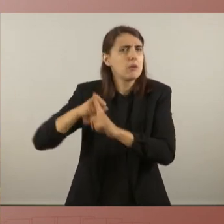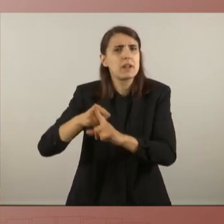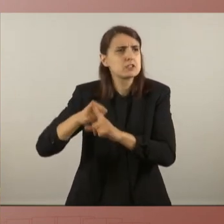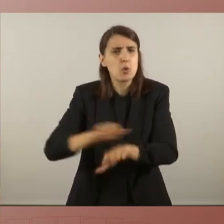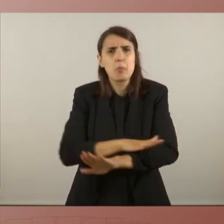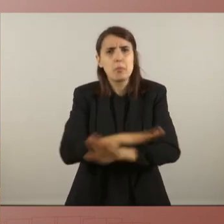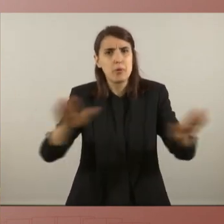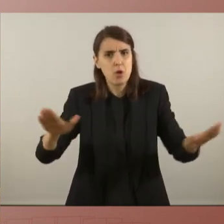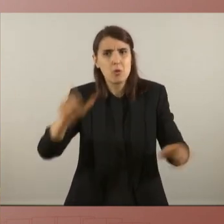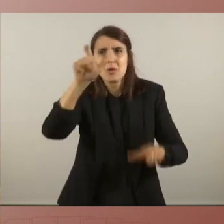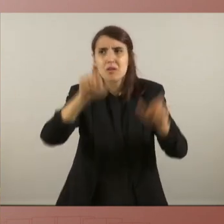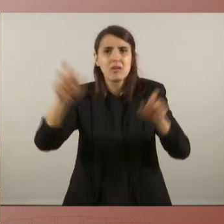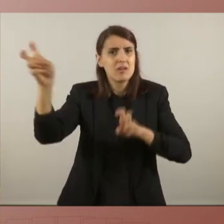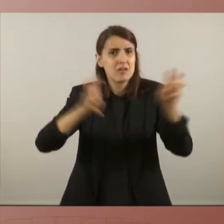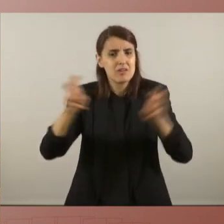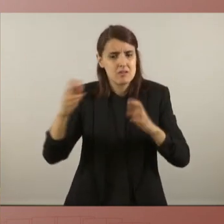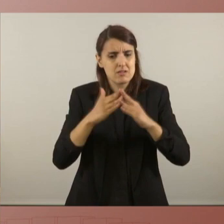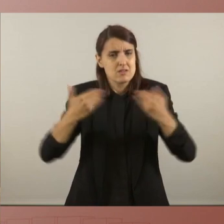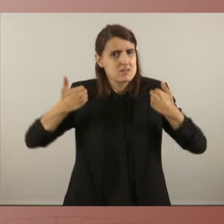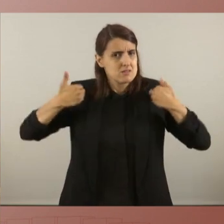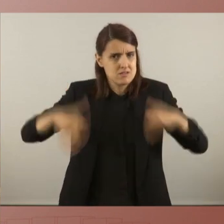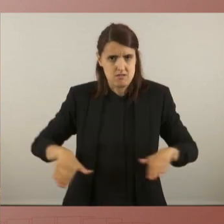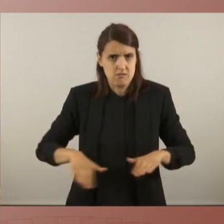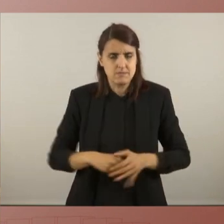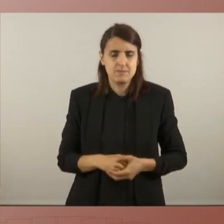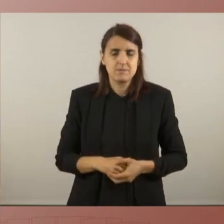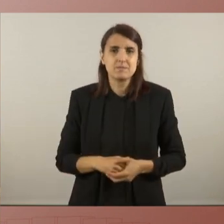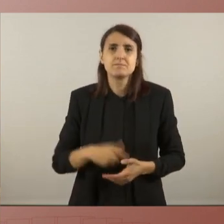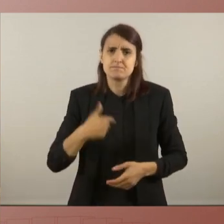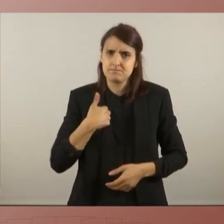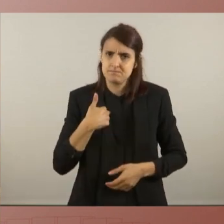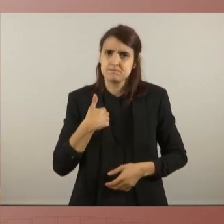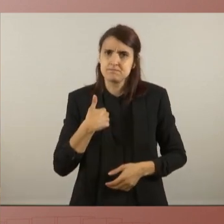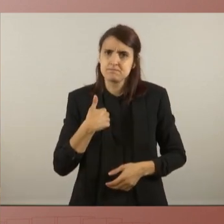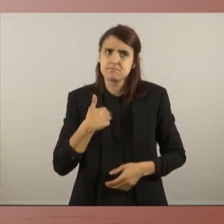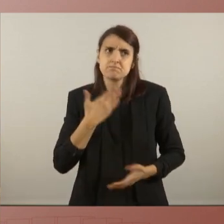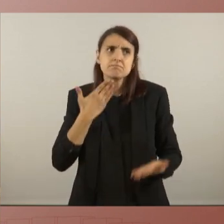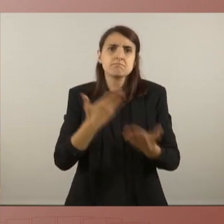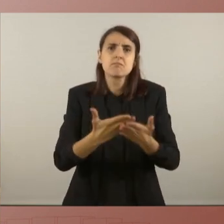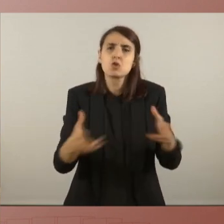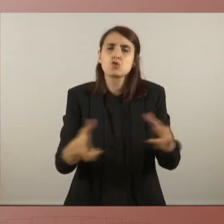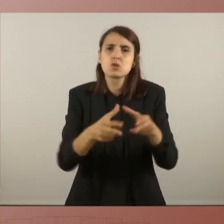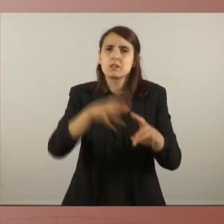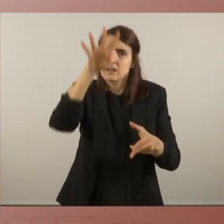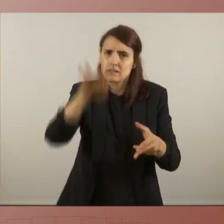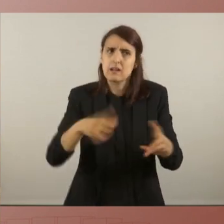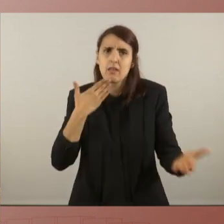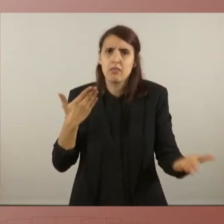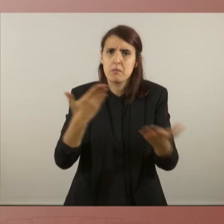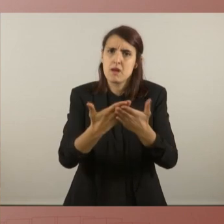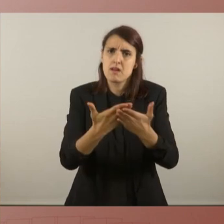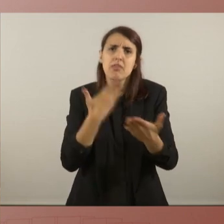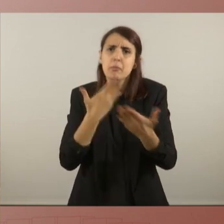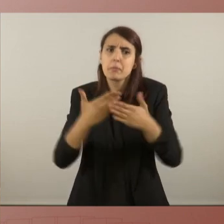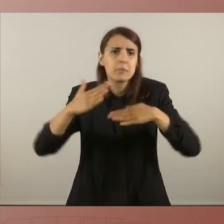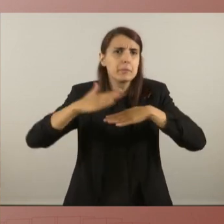totes a casa i les hi volem ja. I aquest és un reclam majoritari de la societat catalana, un reclam de mínims que